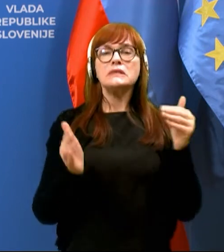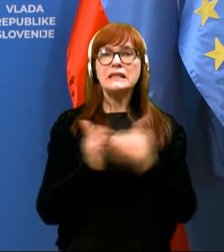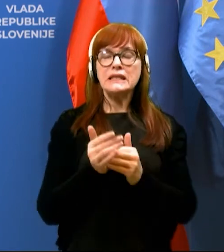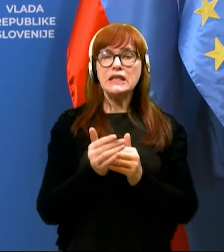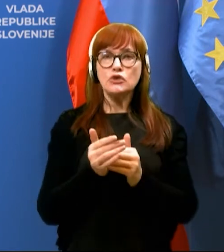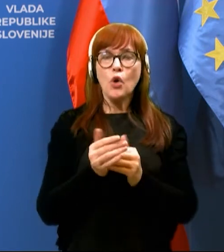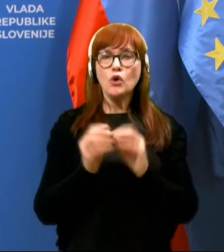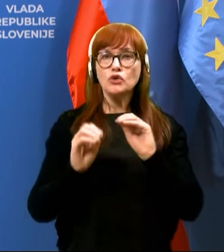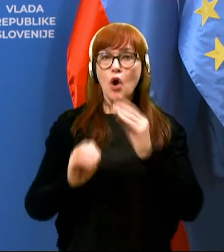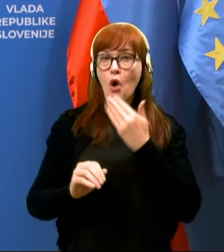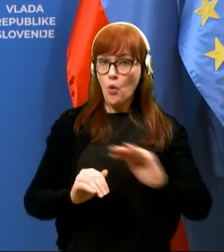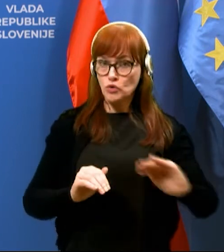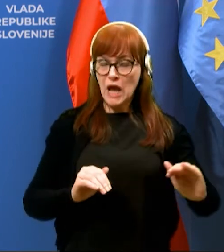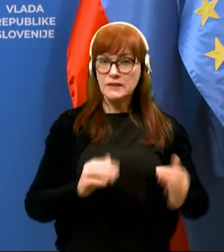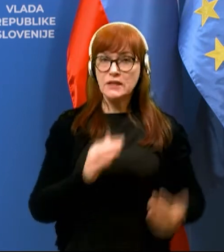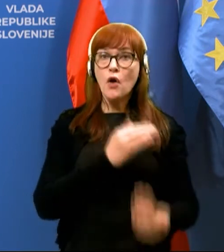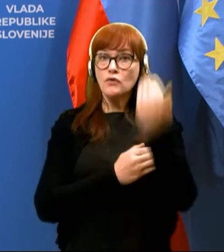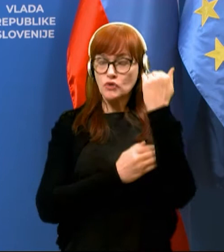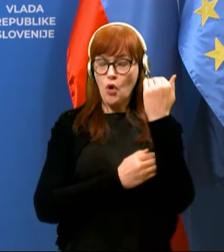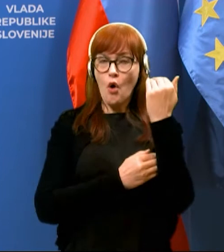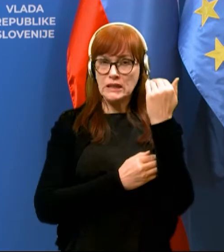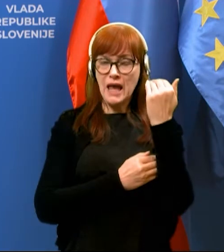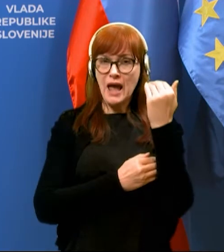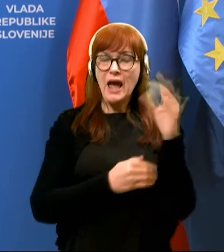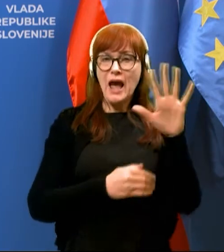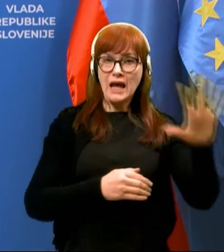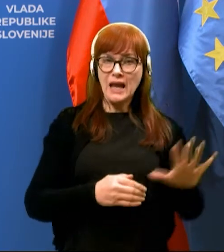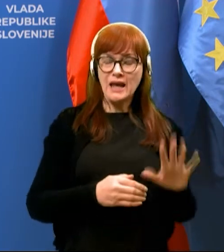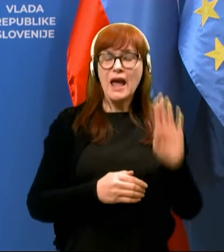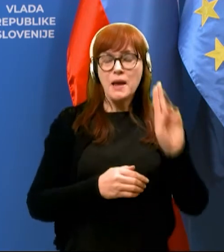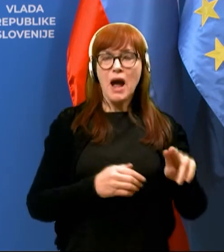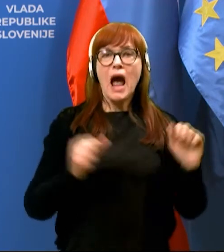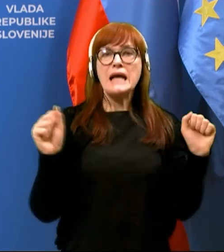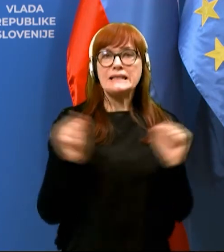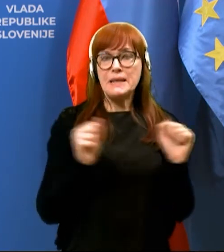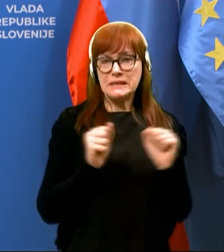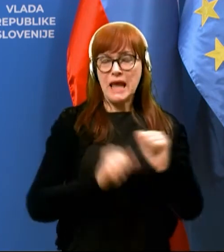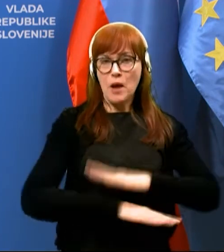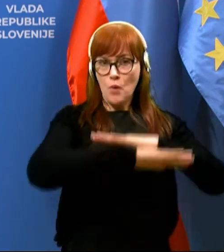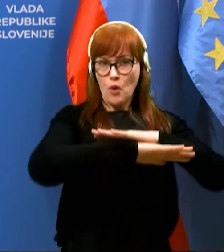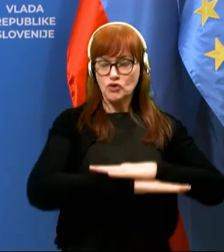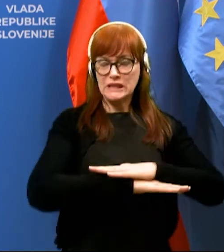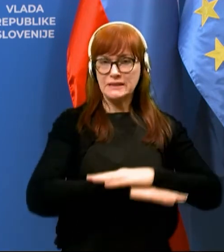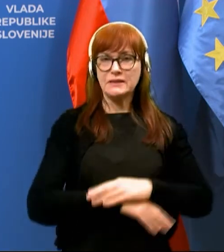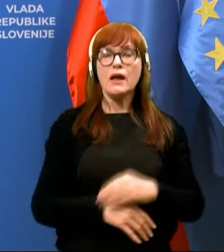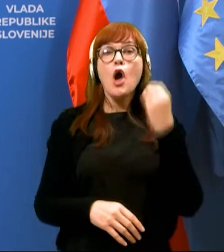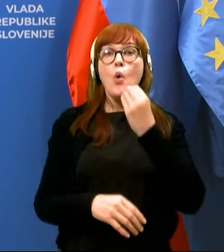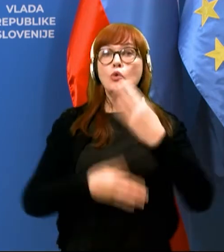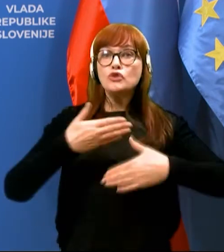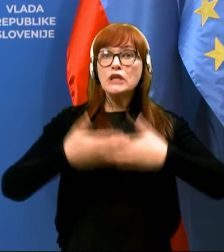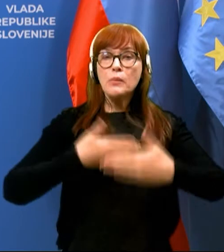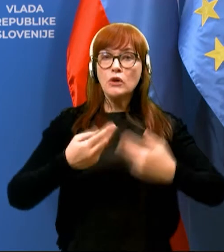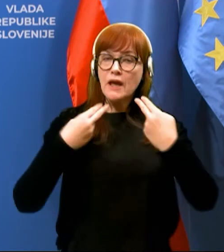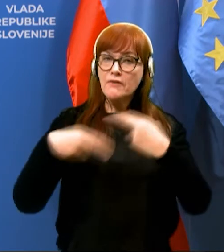slovenske regije Slovenije pa bo seveda imelo zimske počitnice. Za učni proces v osnovnih šolah